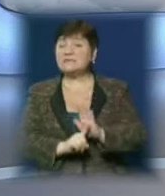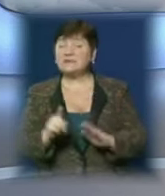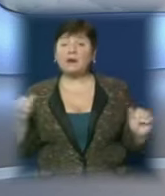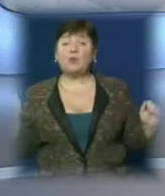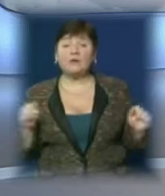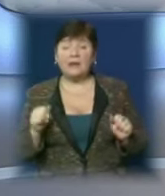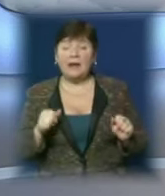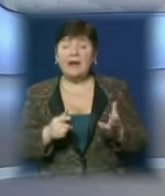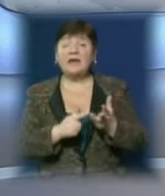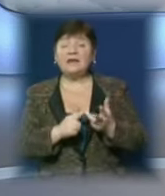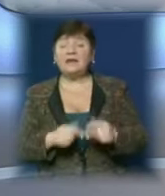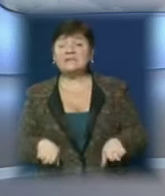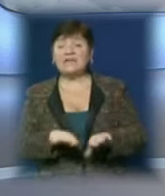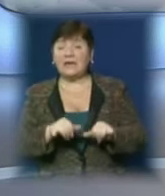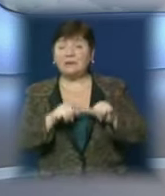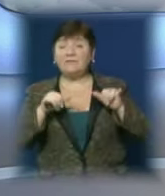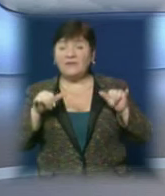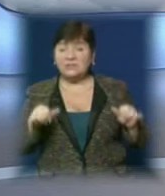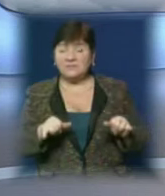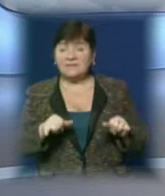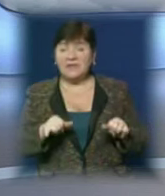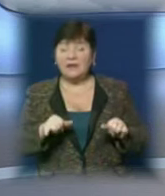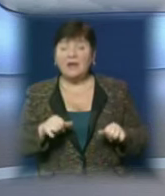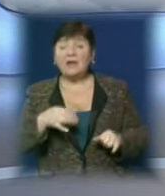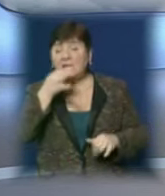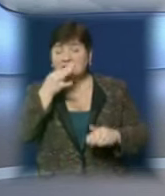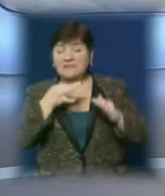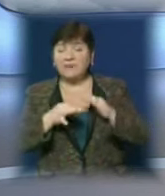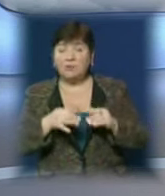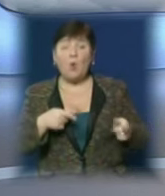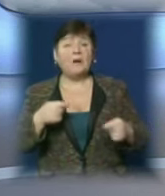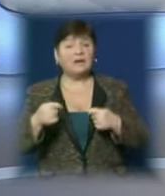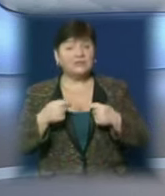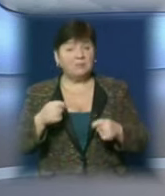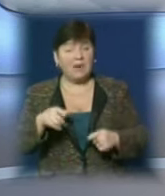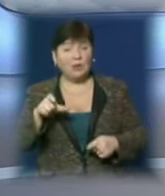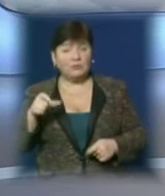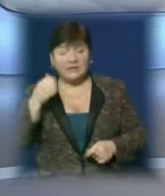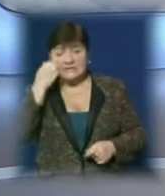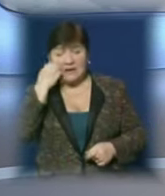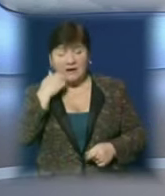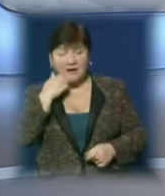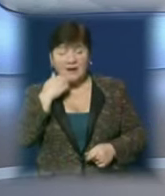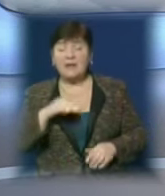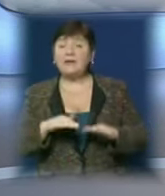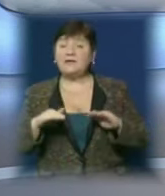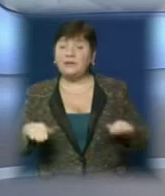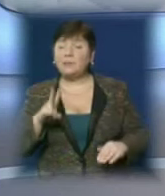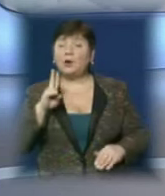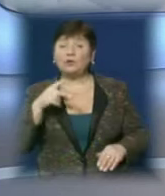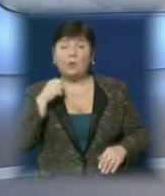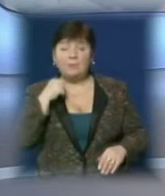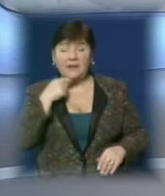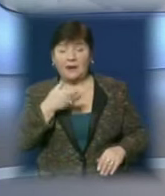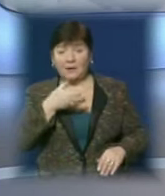кількість таких випадків зростає та радячи бути особливо обережними людям, похилого віку, дітям та тим, хто вживав